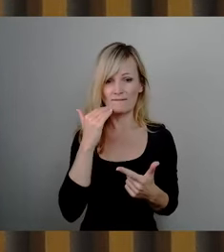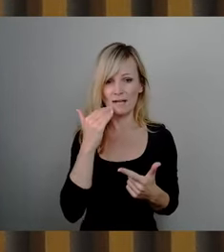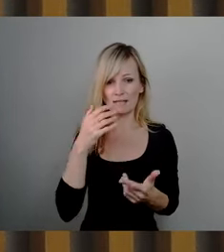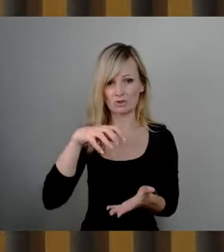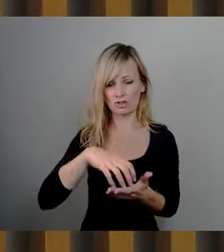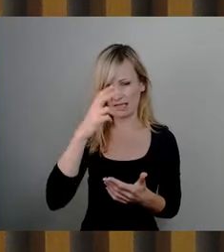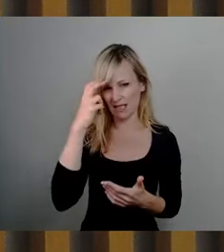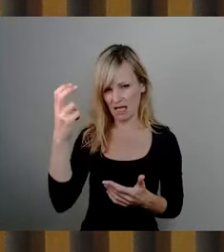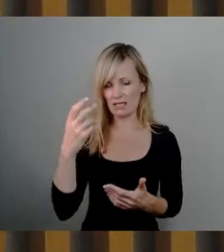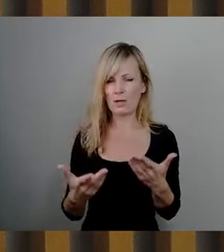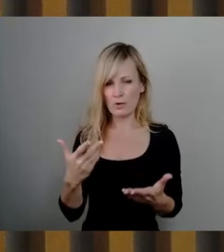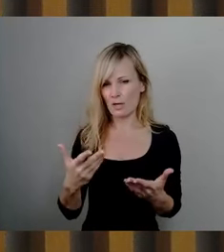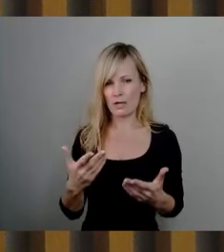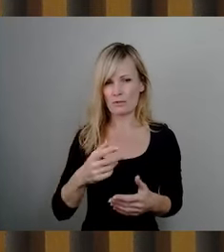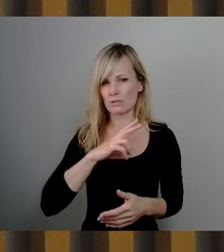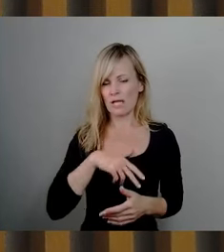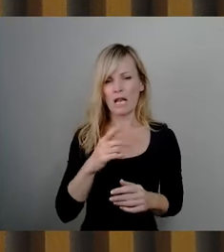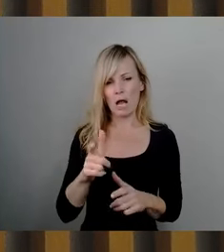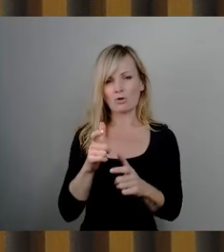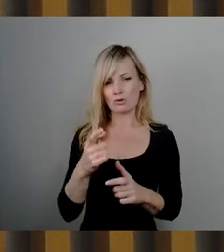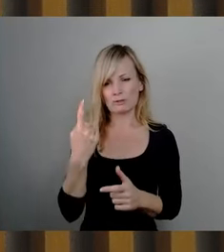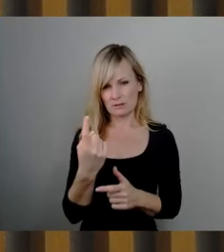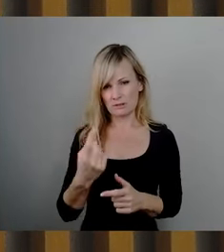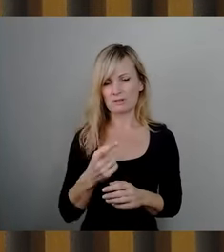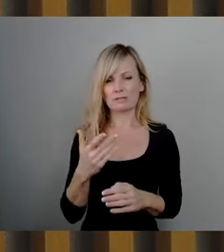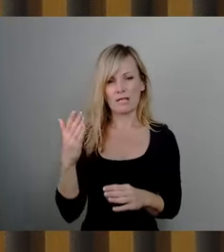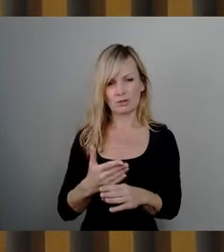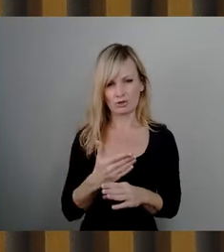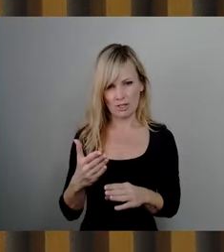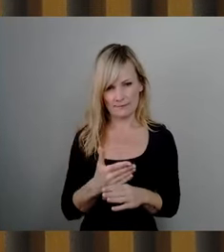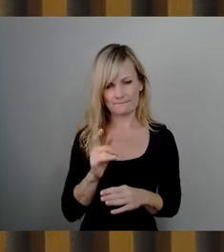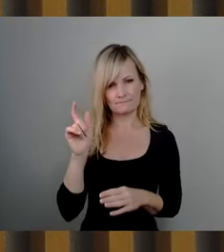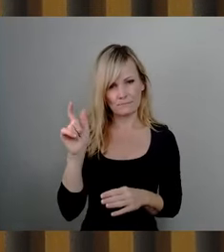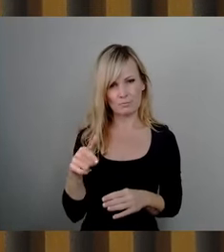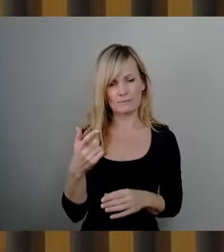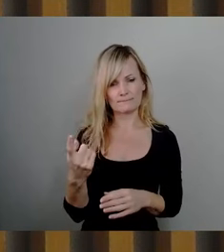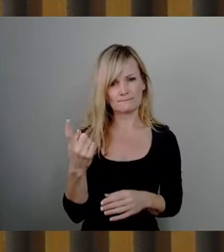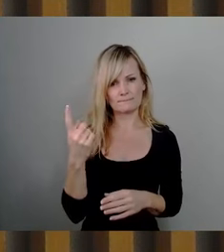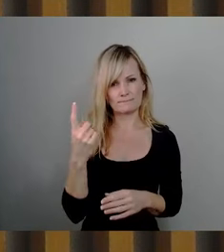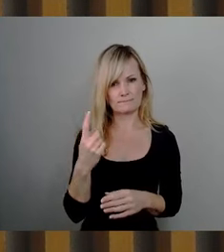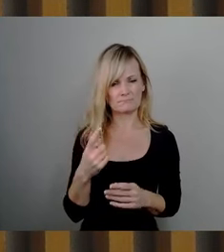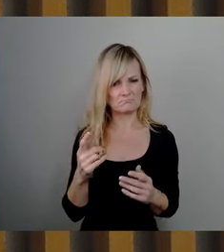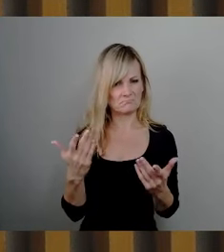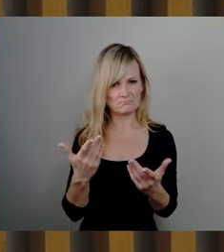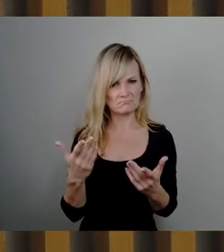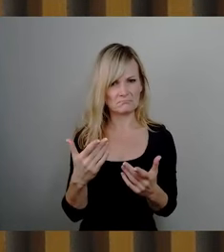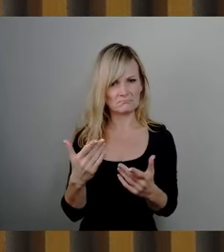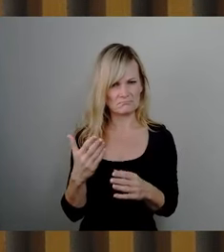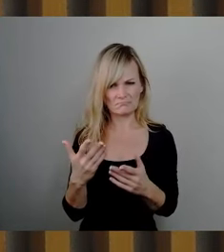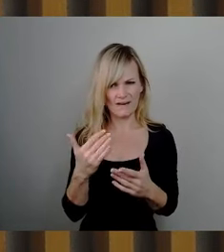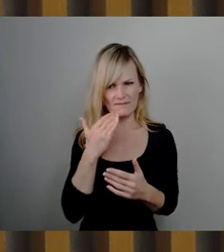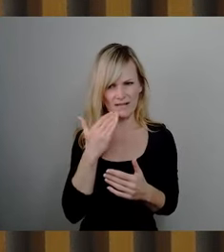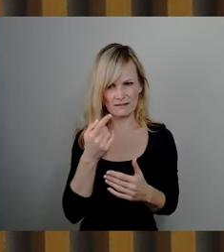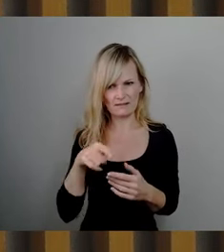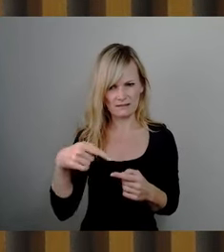oder der Sozialausschuss entscheiden über diejenigen und in welcher Form werden wir diese Entscheidungen treffen, die weiter